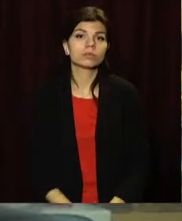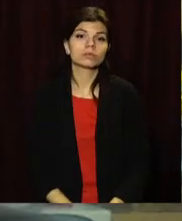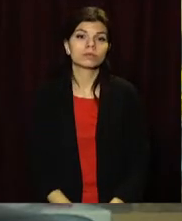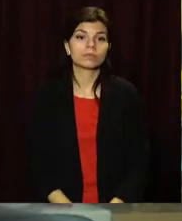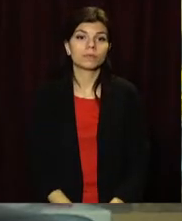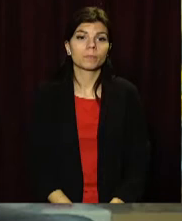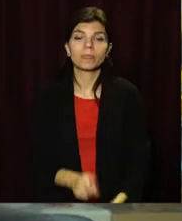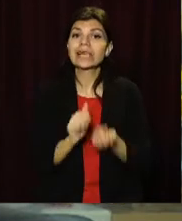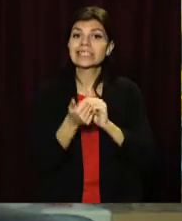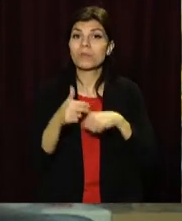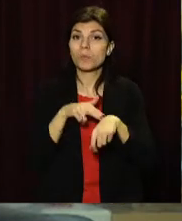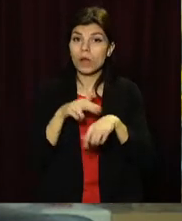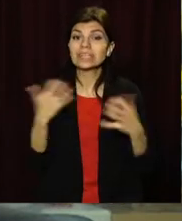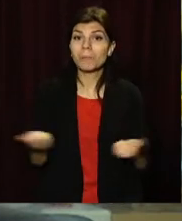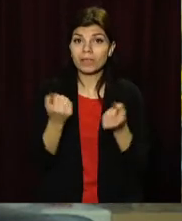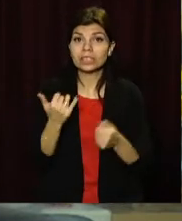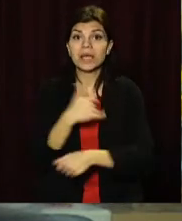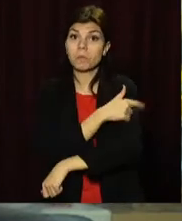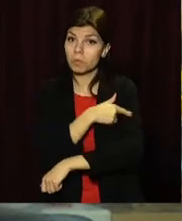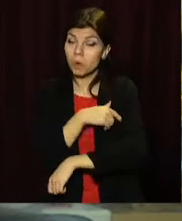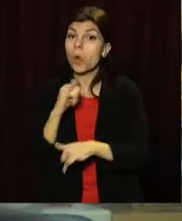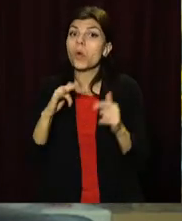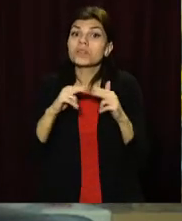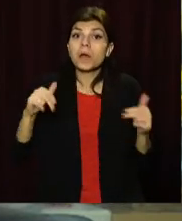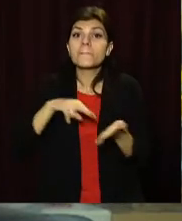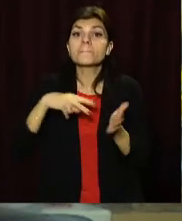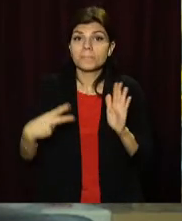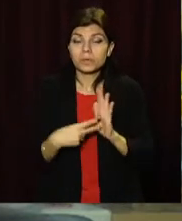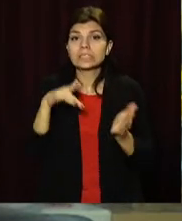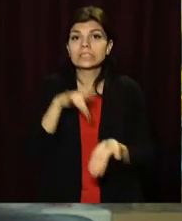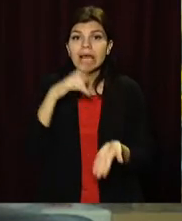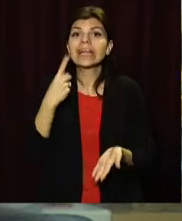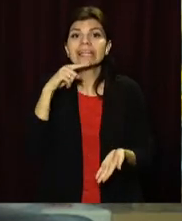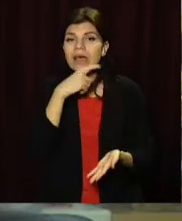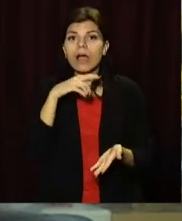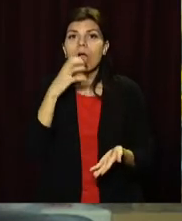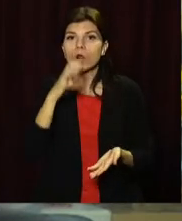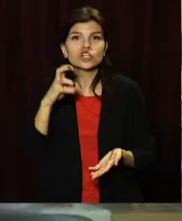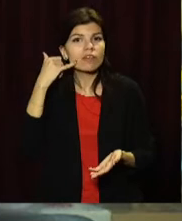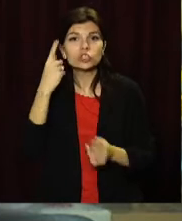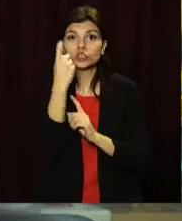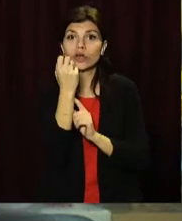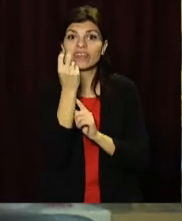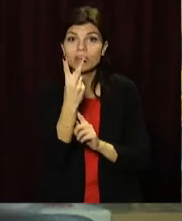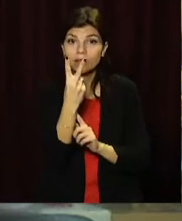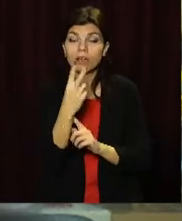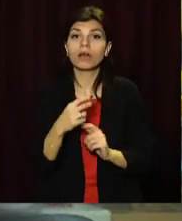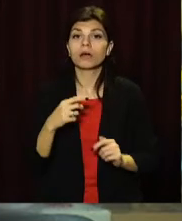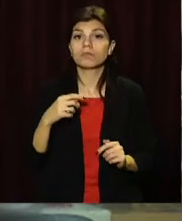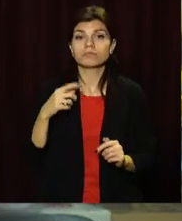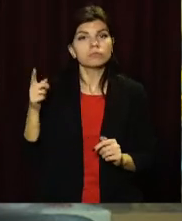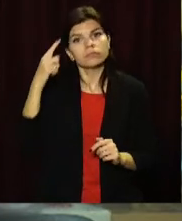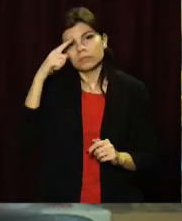Замість поліції, рятувальників та медиків у Дніпрі планують створити центр єдиної гарячої лінії 112. Замовниками